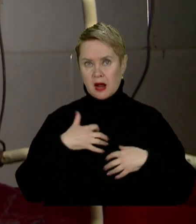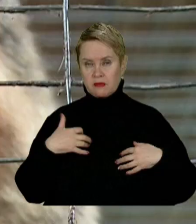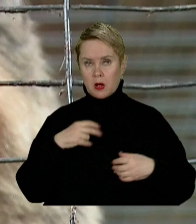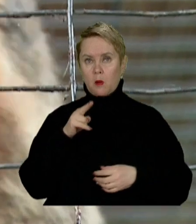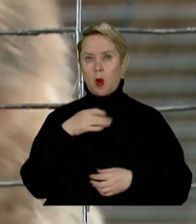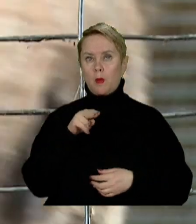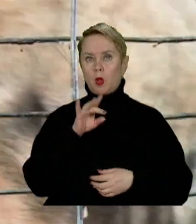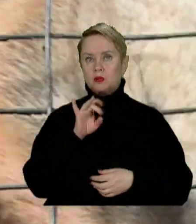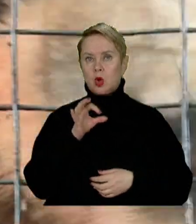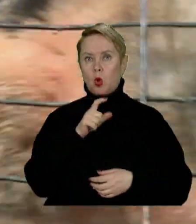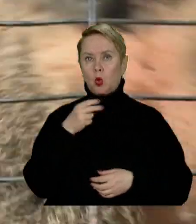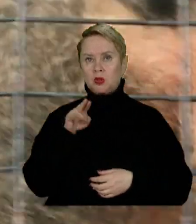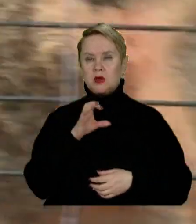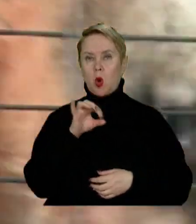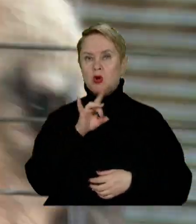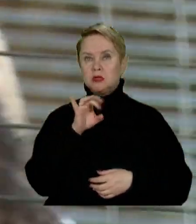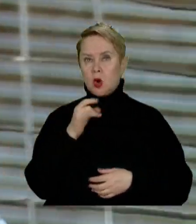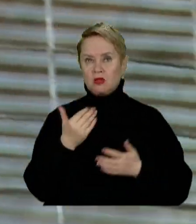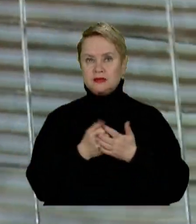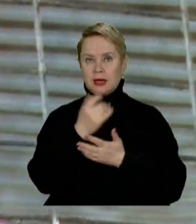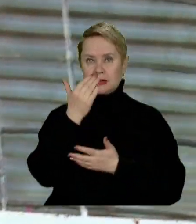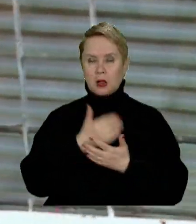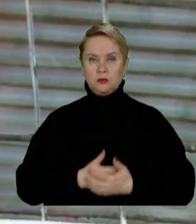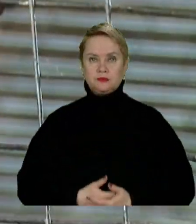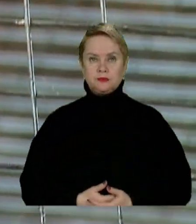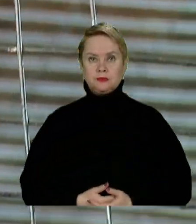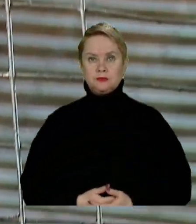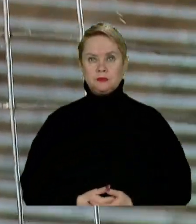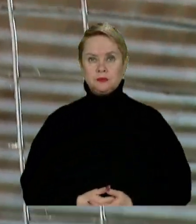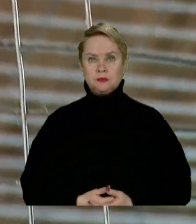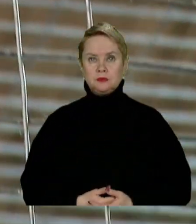Поліна Поломарчук, Олег Одринський, Сергій Озеров. Новини 11 каналу.